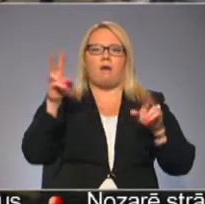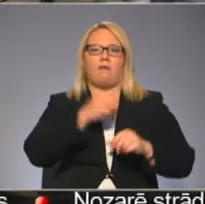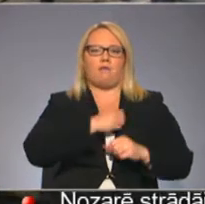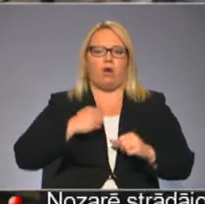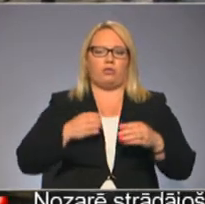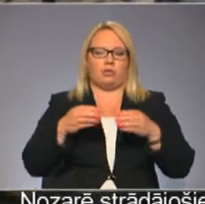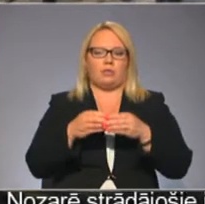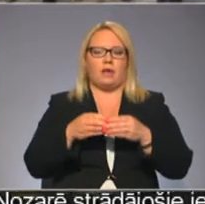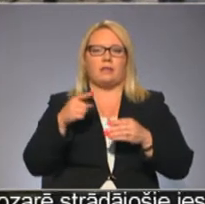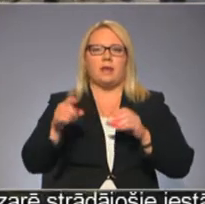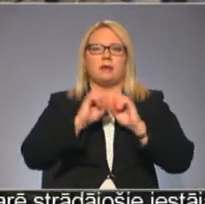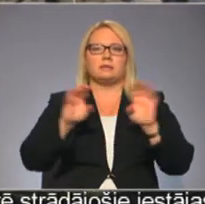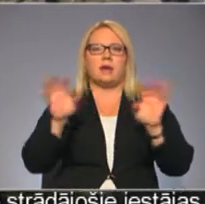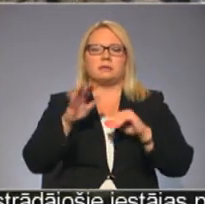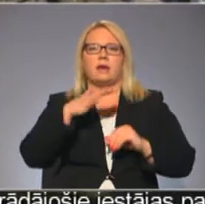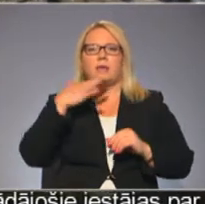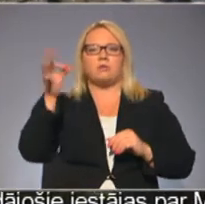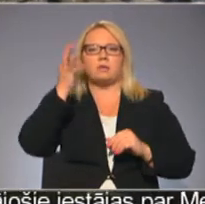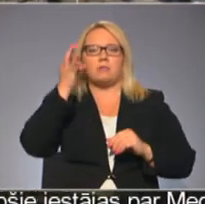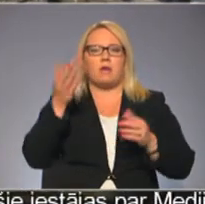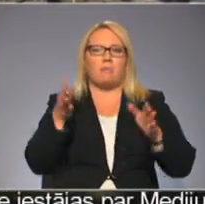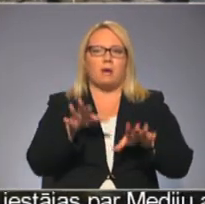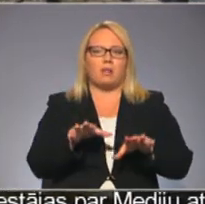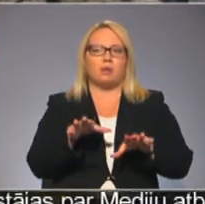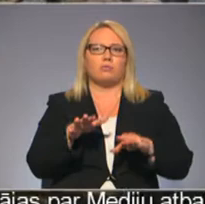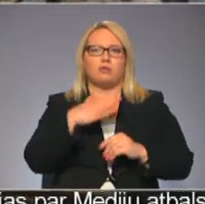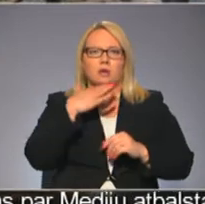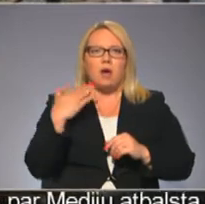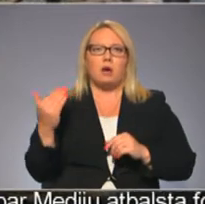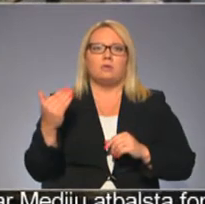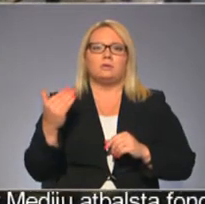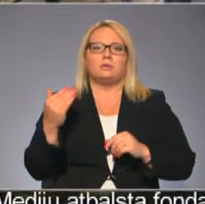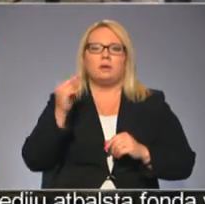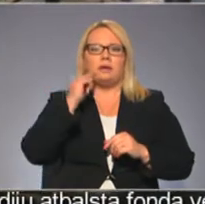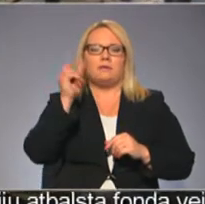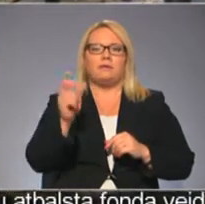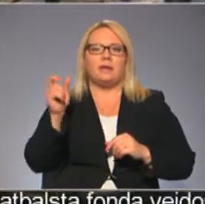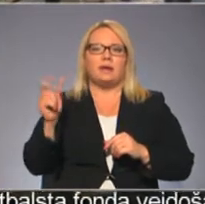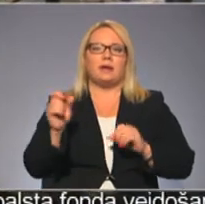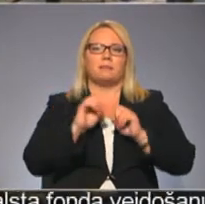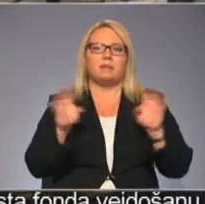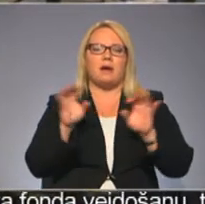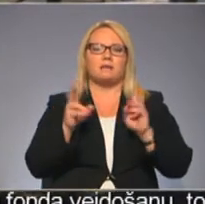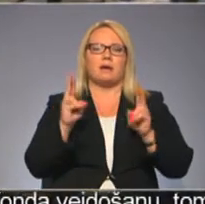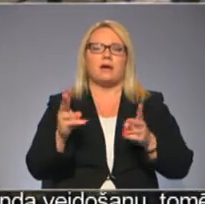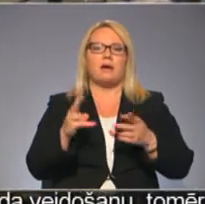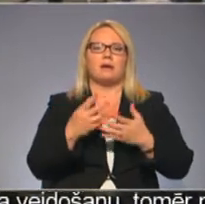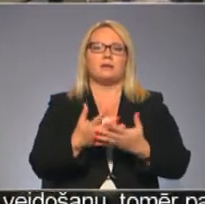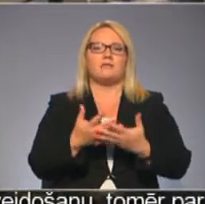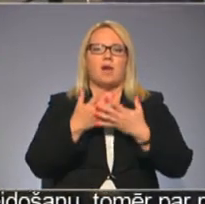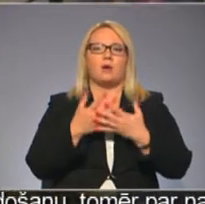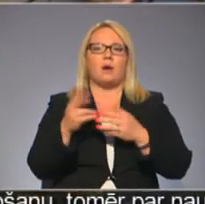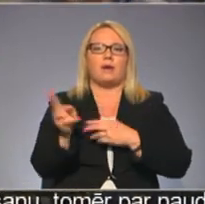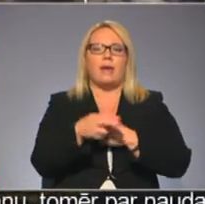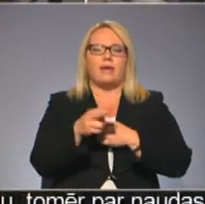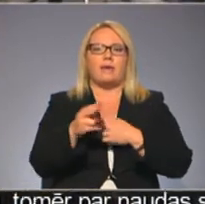stāstīt daudz palikuši atmiņā. Ir palikuši atmiņā vīriem stāsti, ka zvejoja reņģes